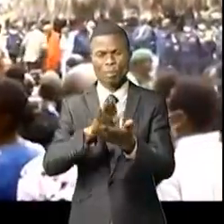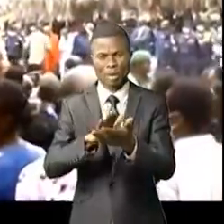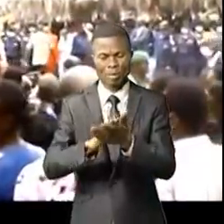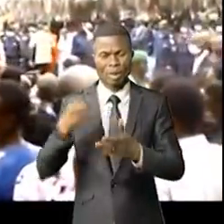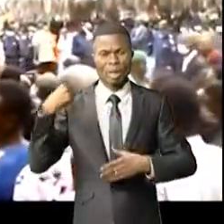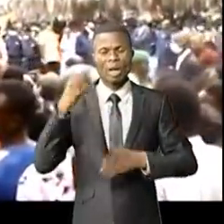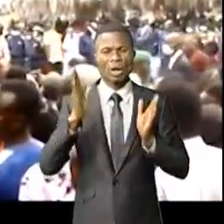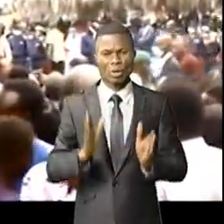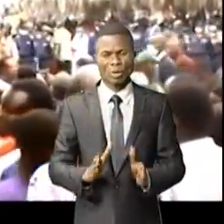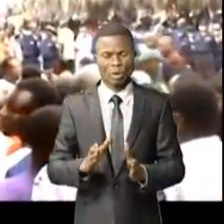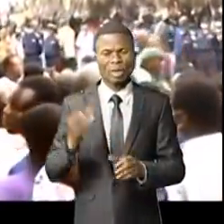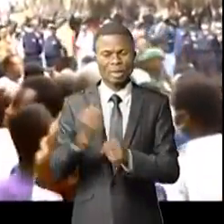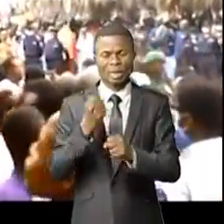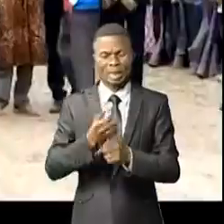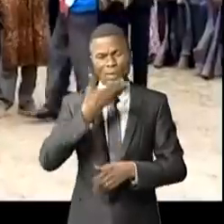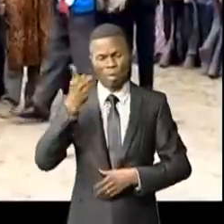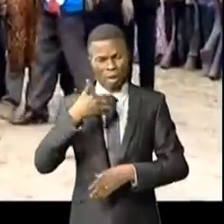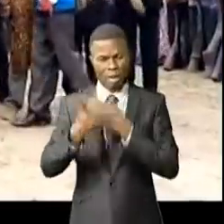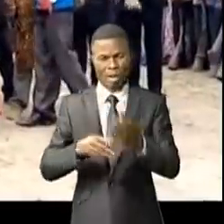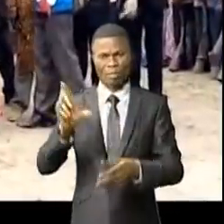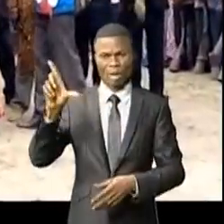Itchundala pour des actions posées à Calo.